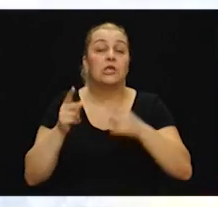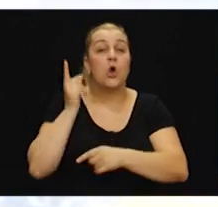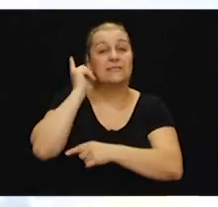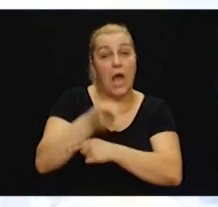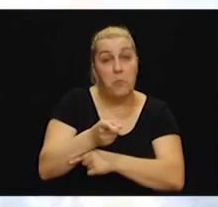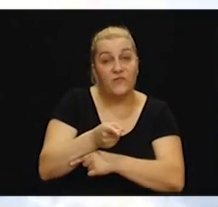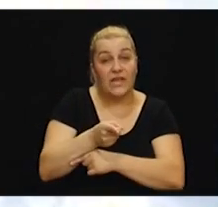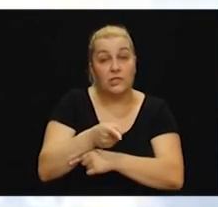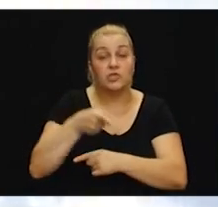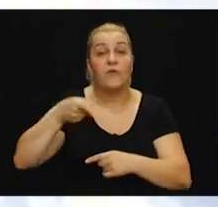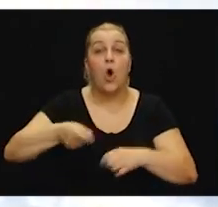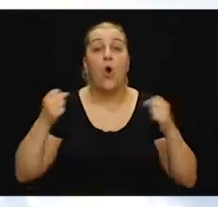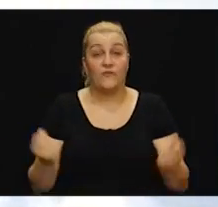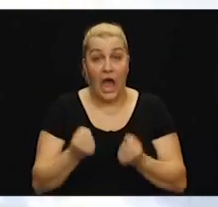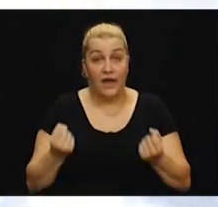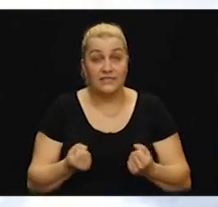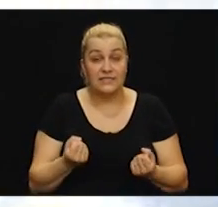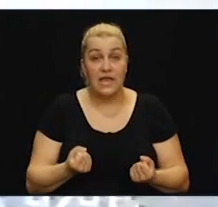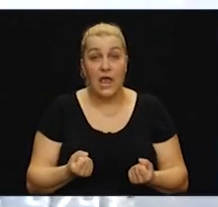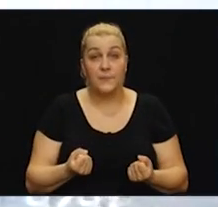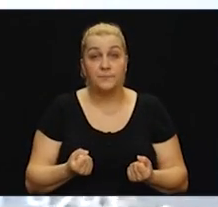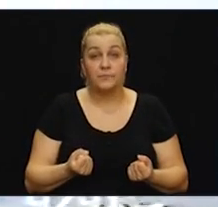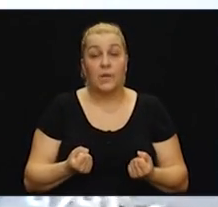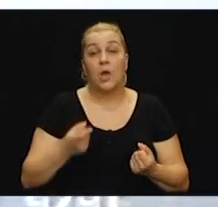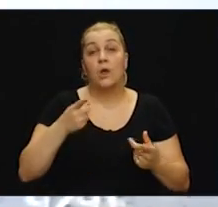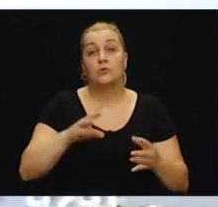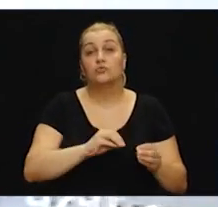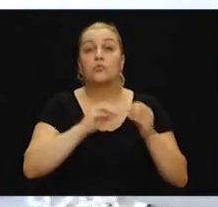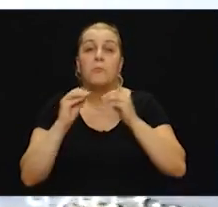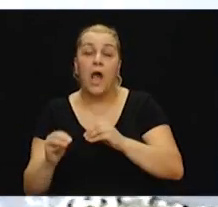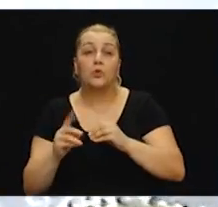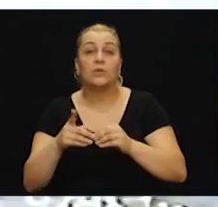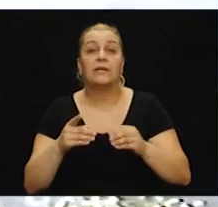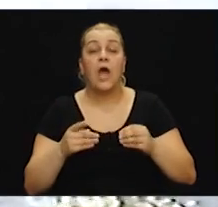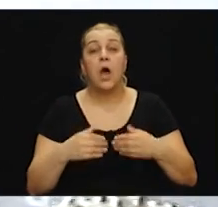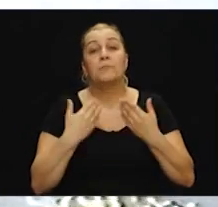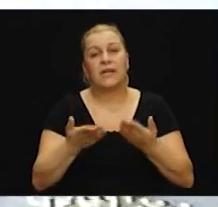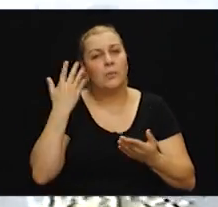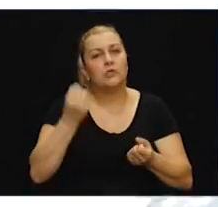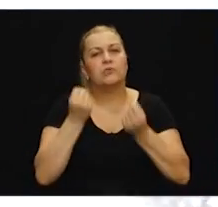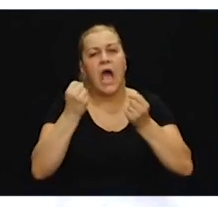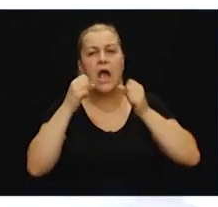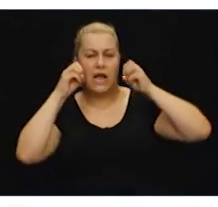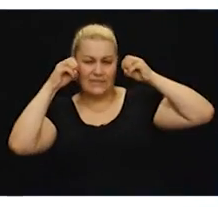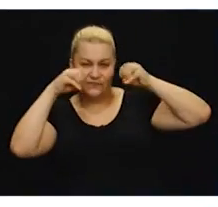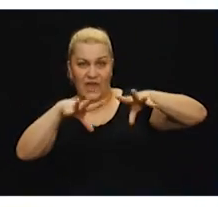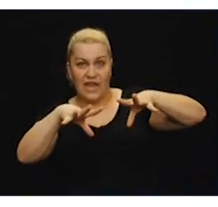te same akcije. Ovaj vikano je na predaju i bila su izrazito jaka svjetla. Tako da